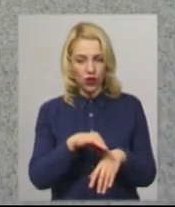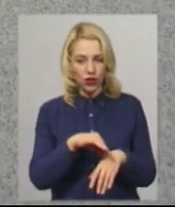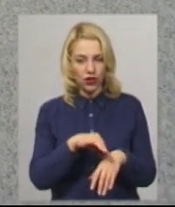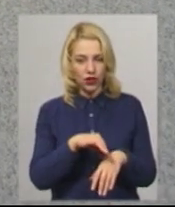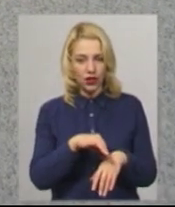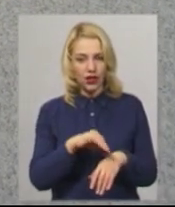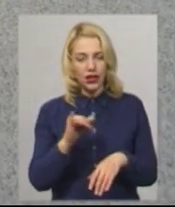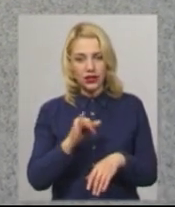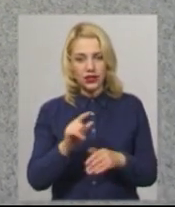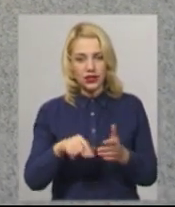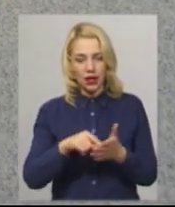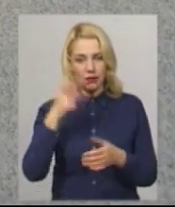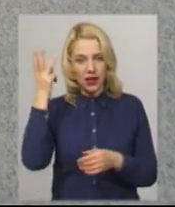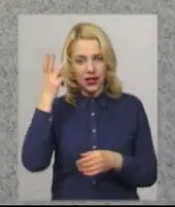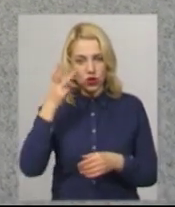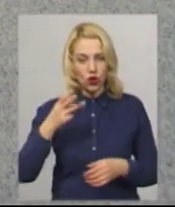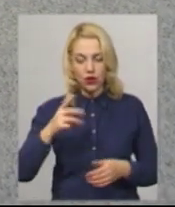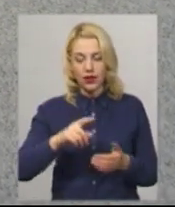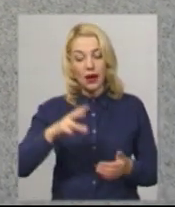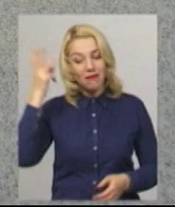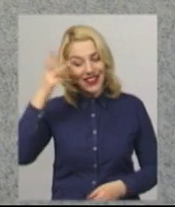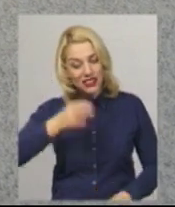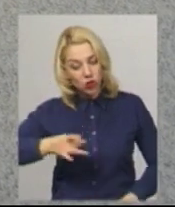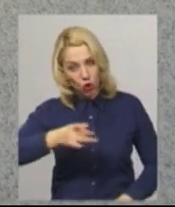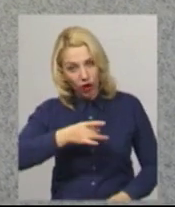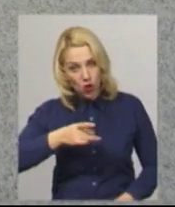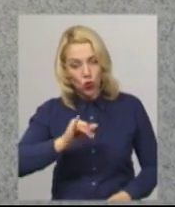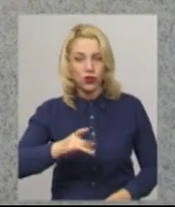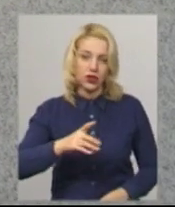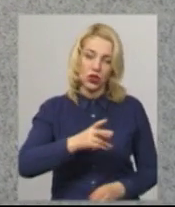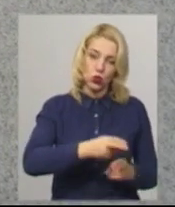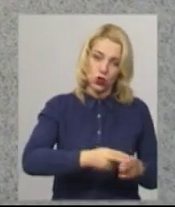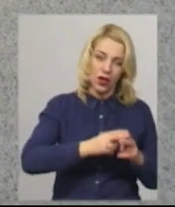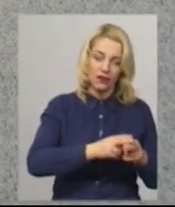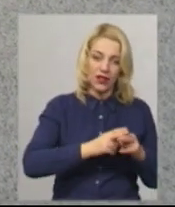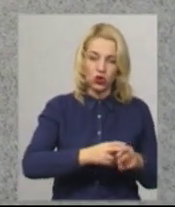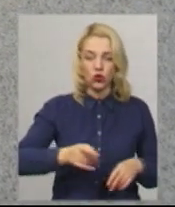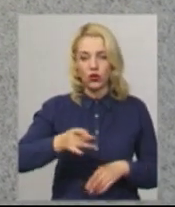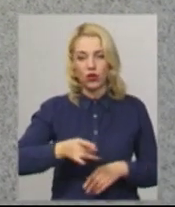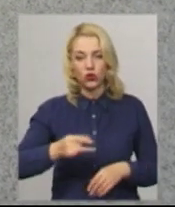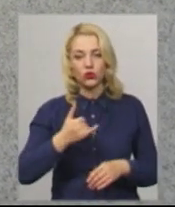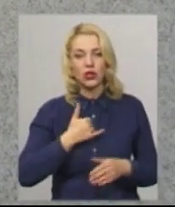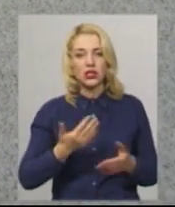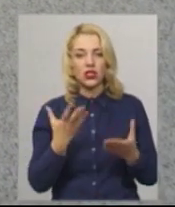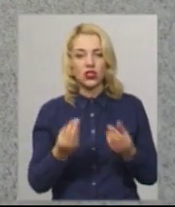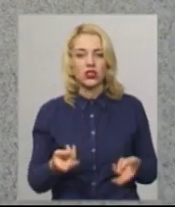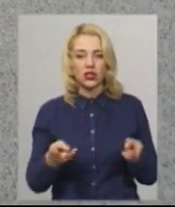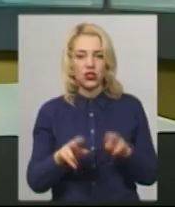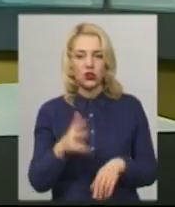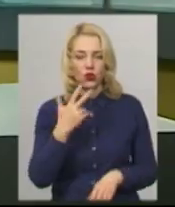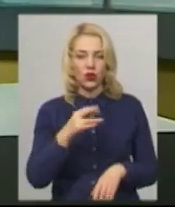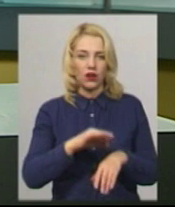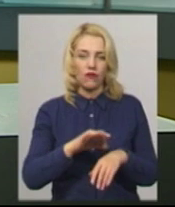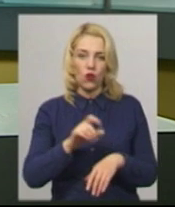з Хмельницького району, і з Дунаєвецького району в нас вже залишилось 3 хворих.